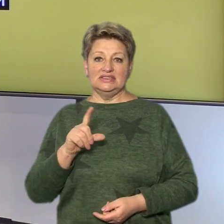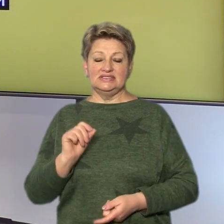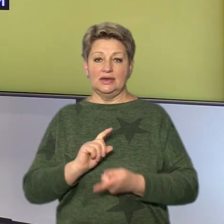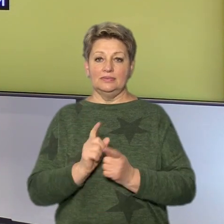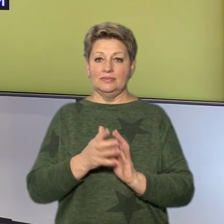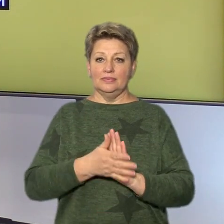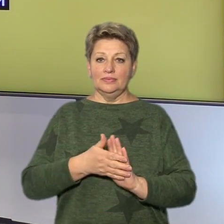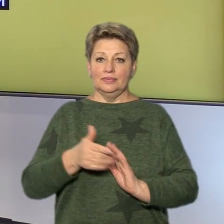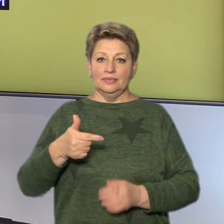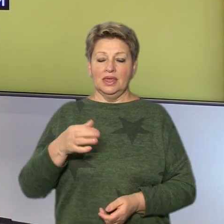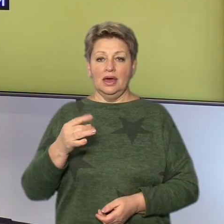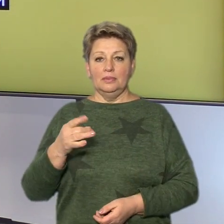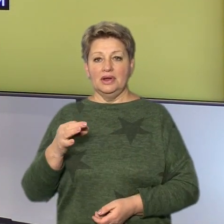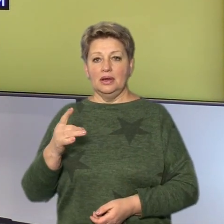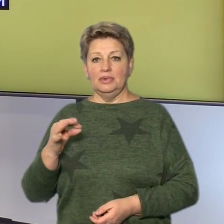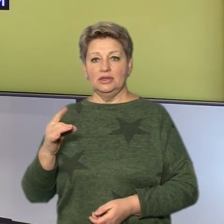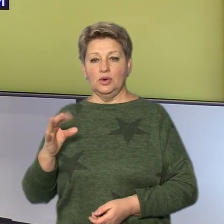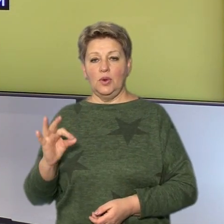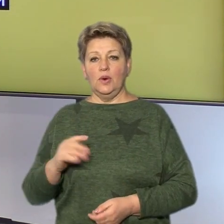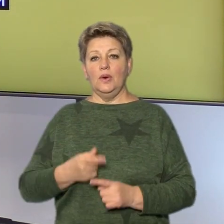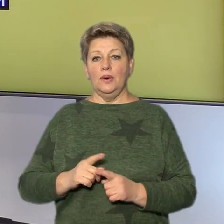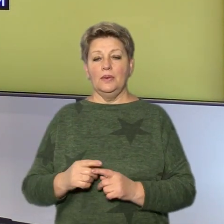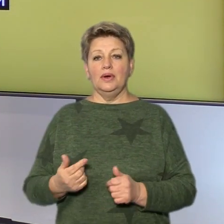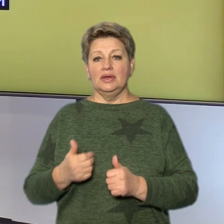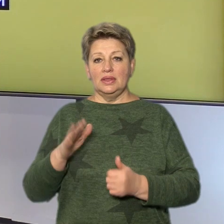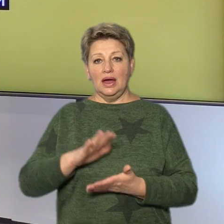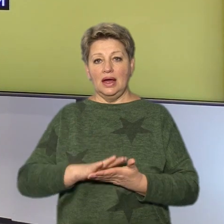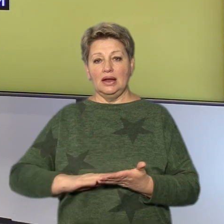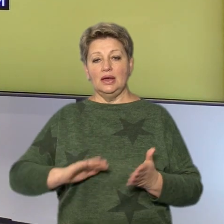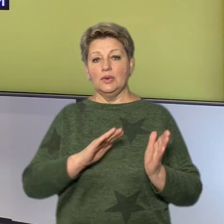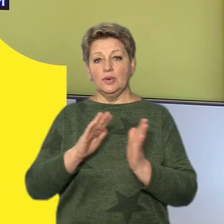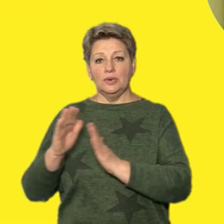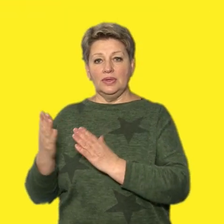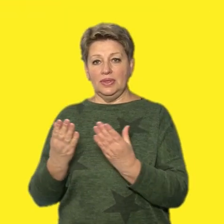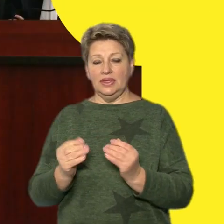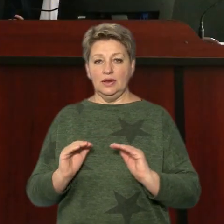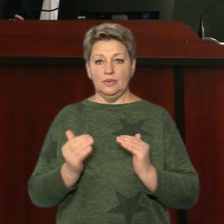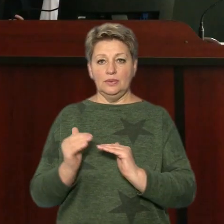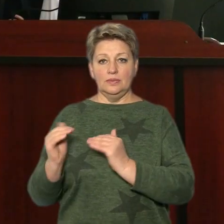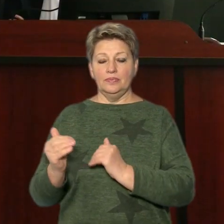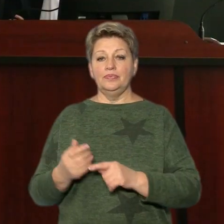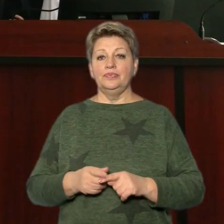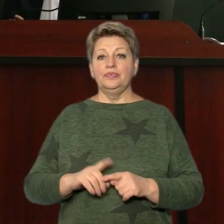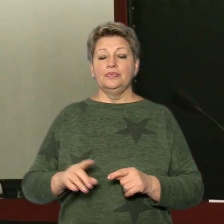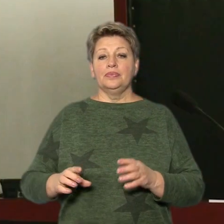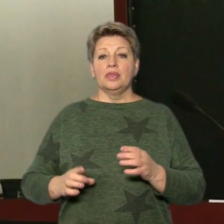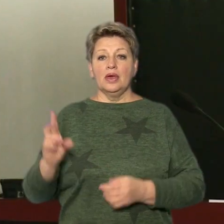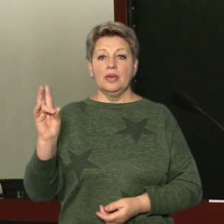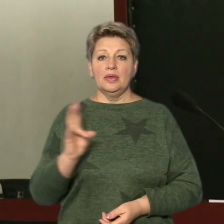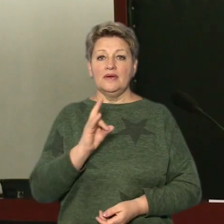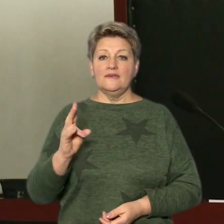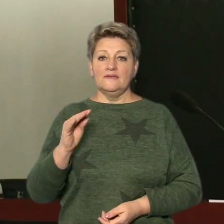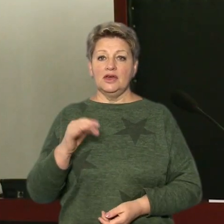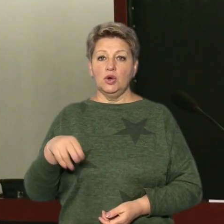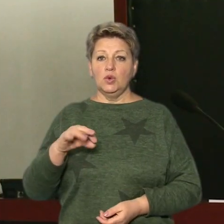Переклад жестовою мовою здійснює моя колега Галина Абраменко. Далі коротко про події дня. Митрополиту ОПЦ Феодосію